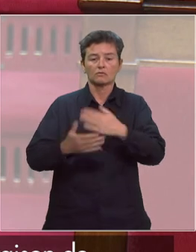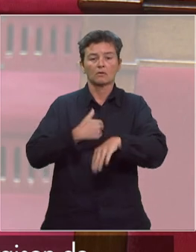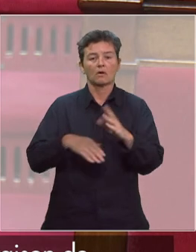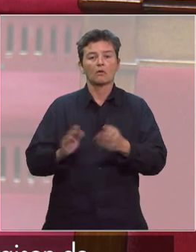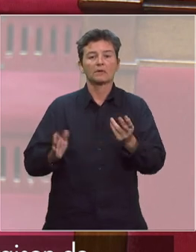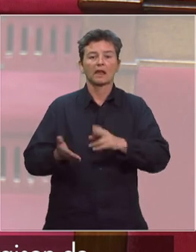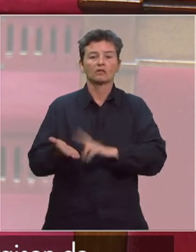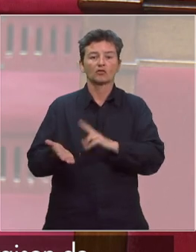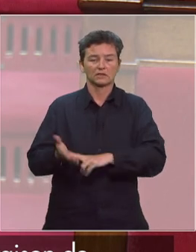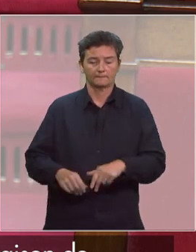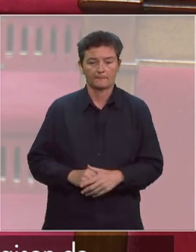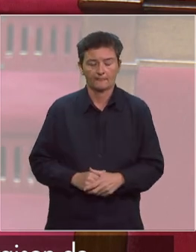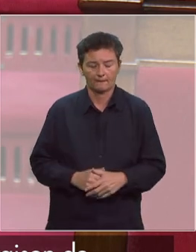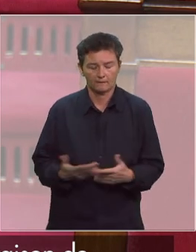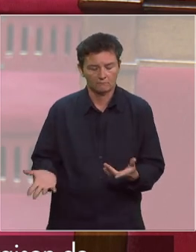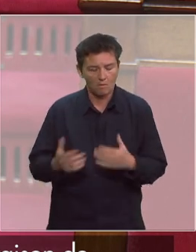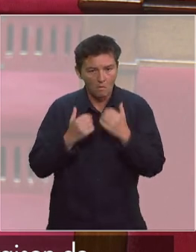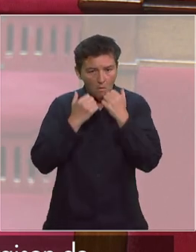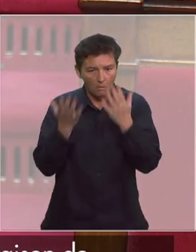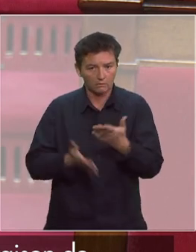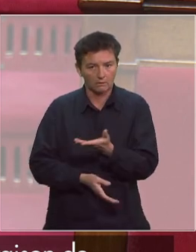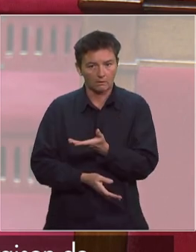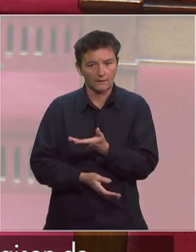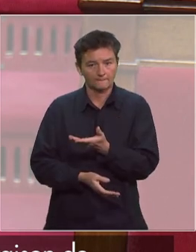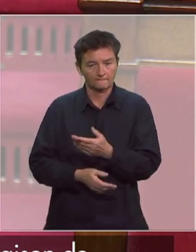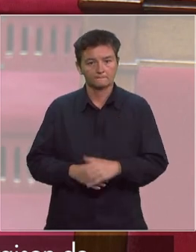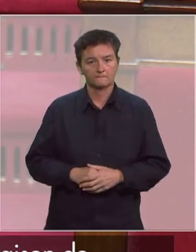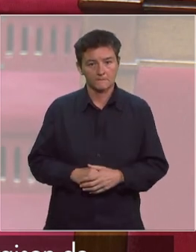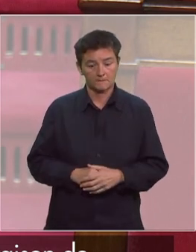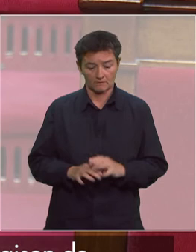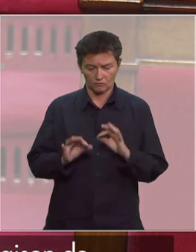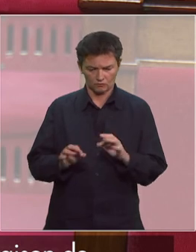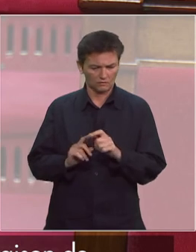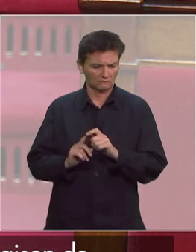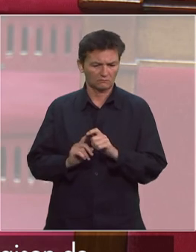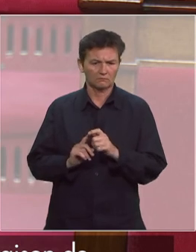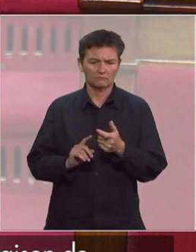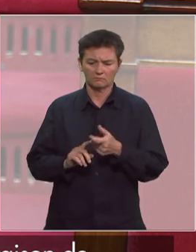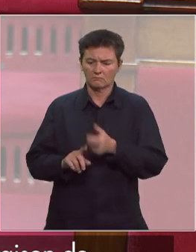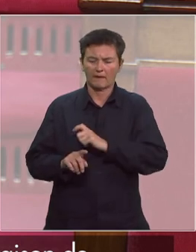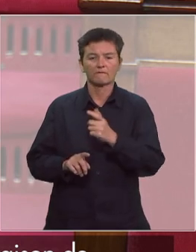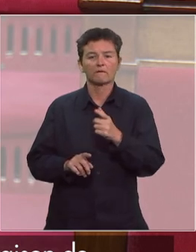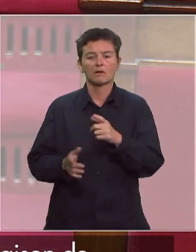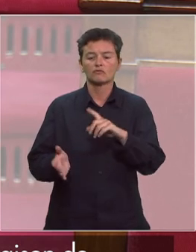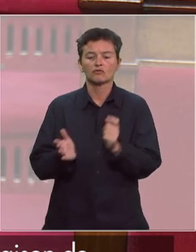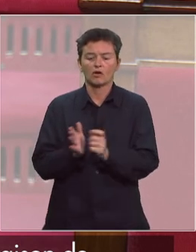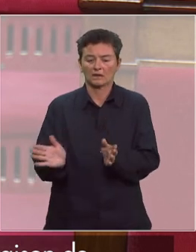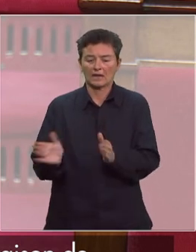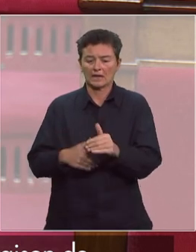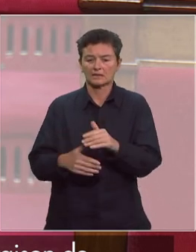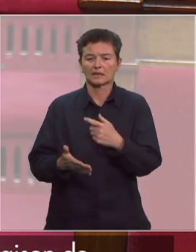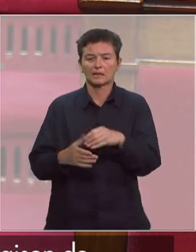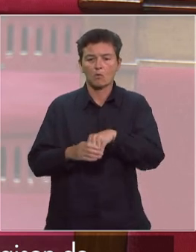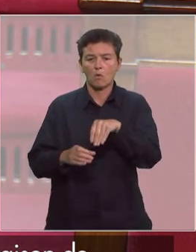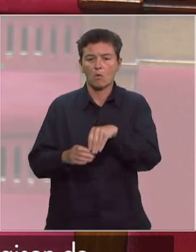Ces propos indécents font également écho à une note de la Caisse des dépôts du 26 mars dernier